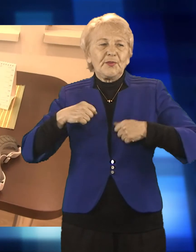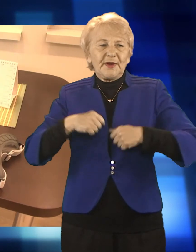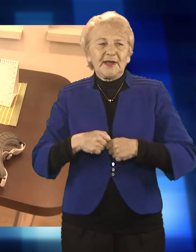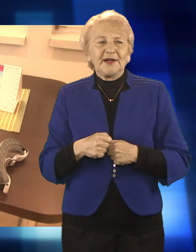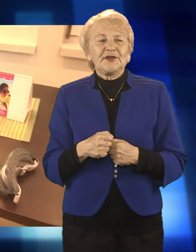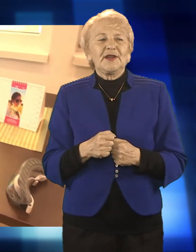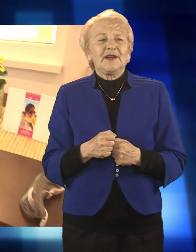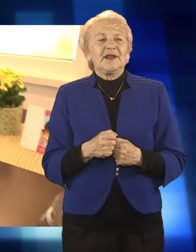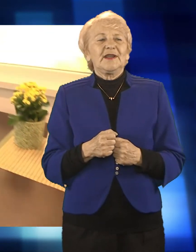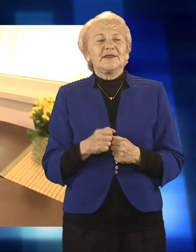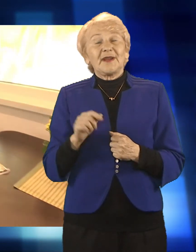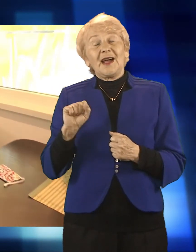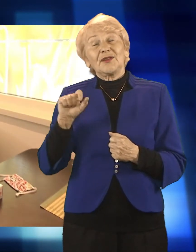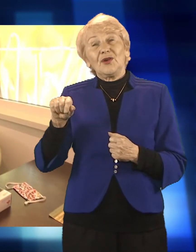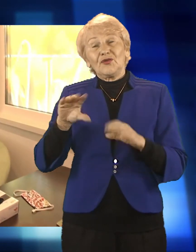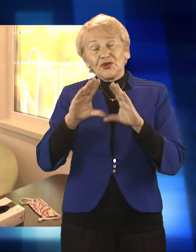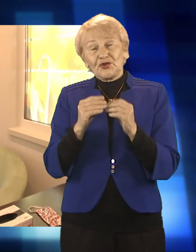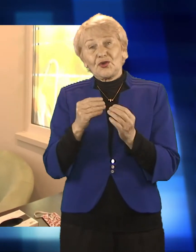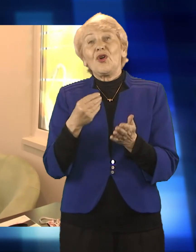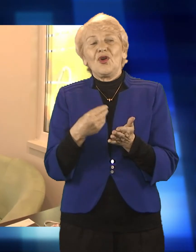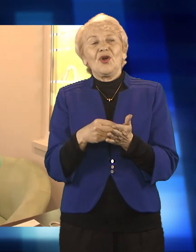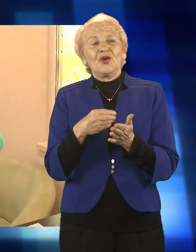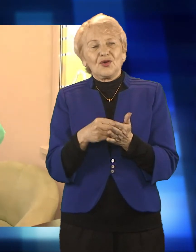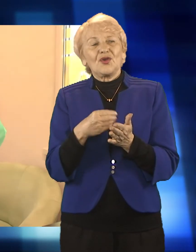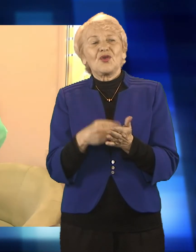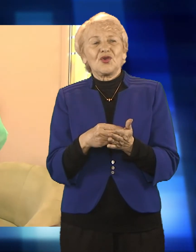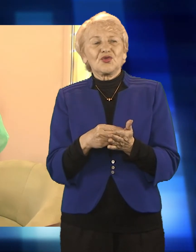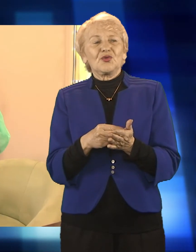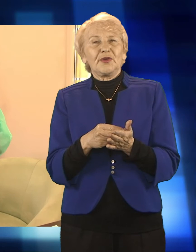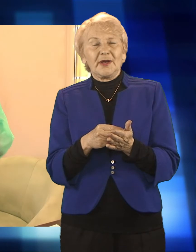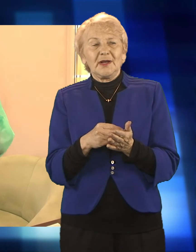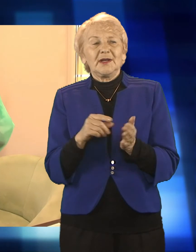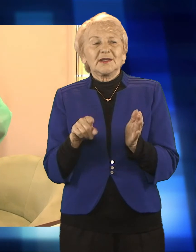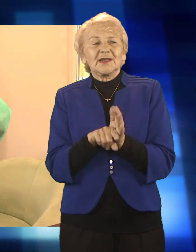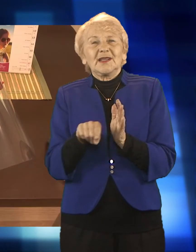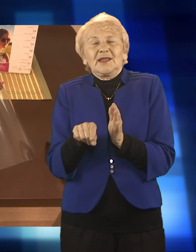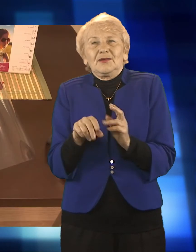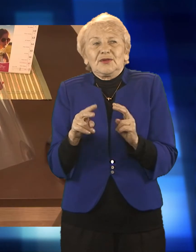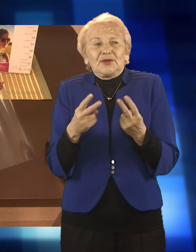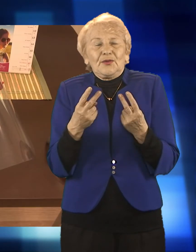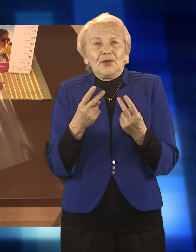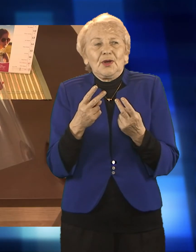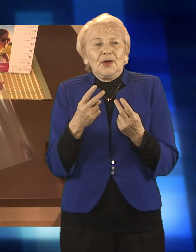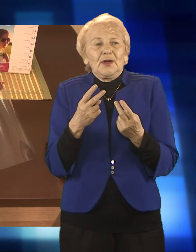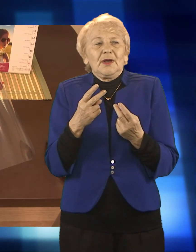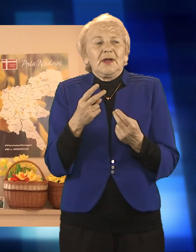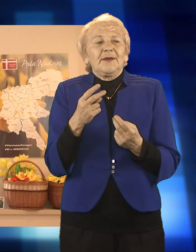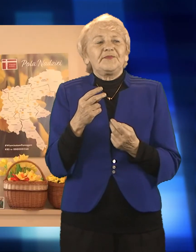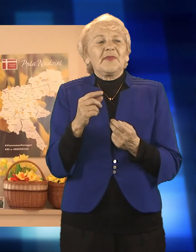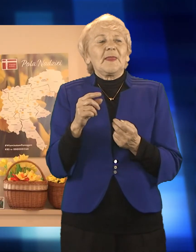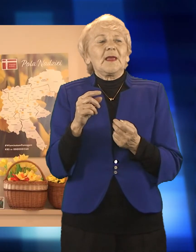każdym użyciu ląduje w koszu. A to wiąże się oczywiście z dodatkowymi kosztami, bo każda wizyta to teraz od 70 do 100 zł.